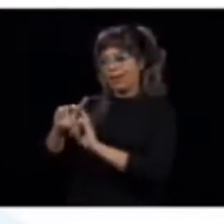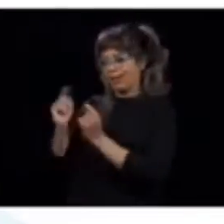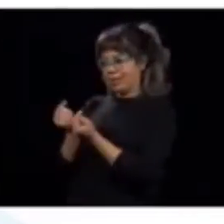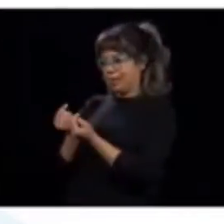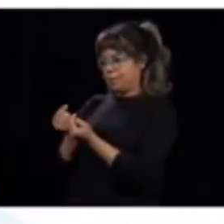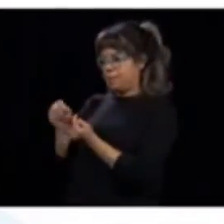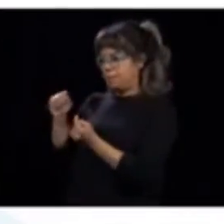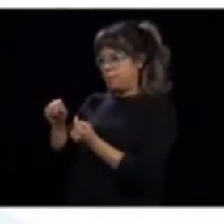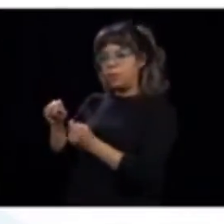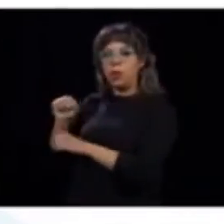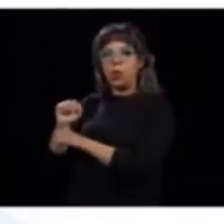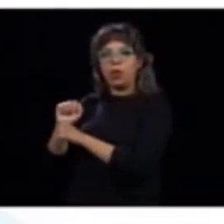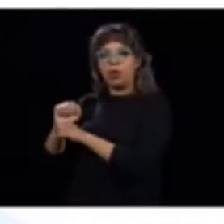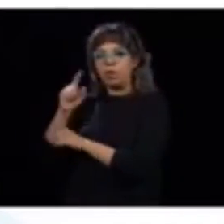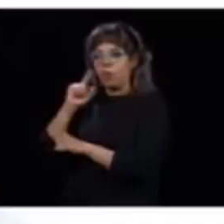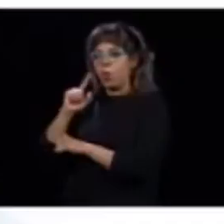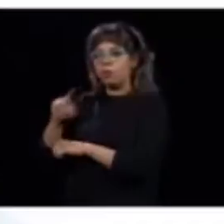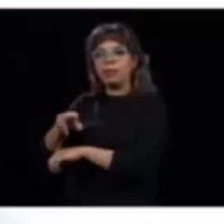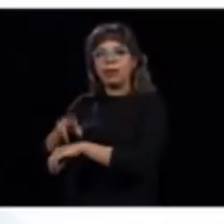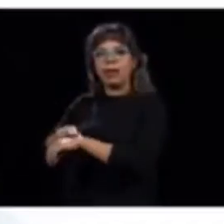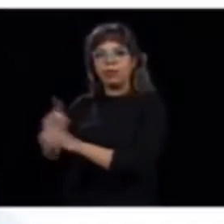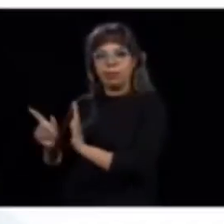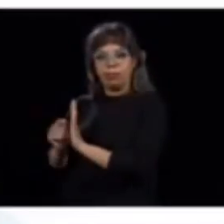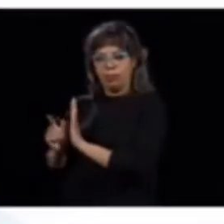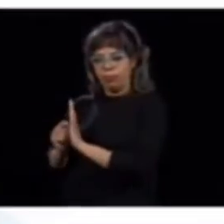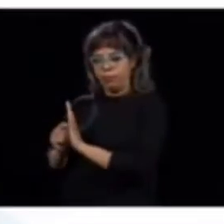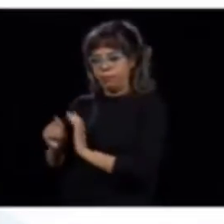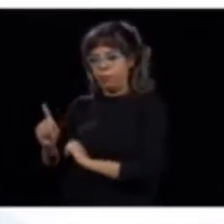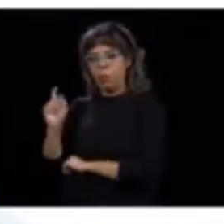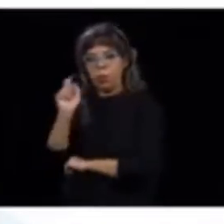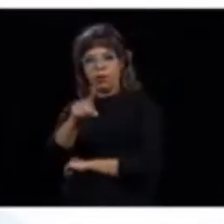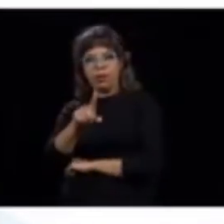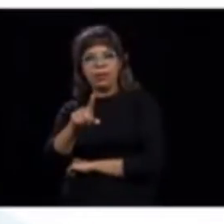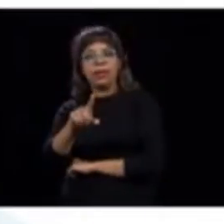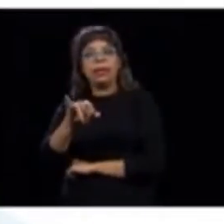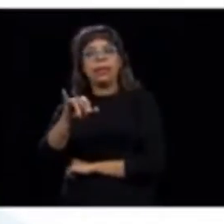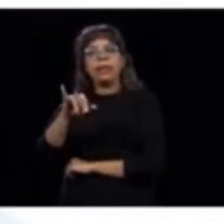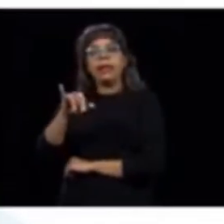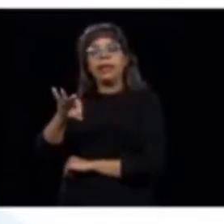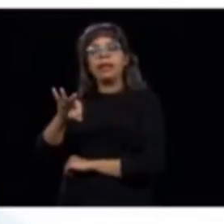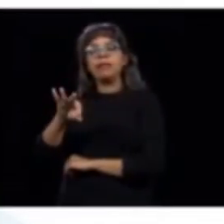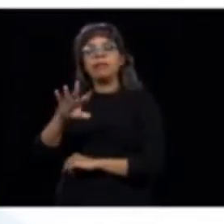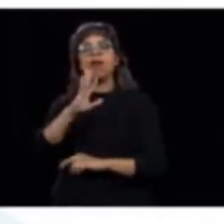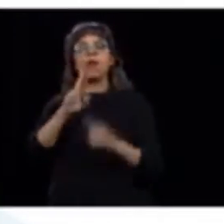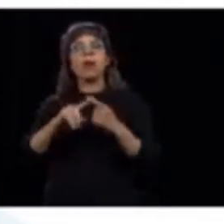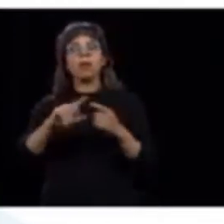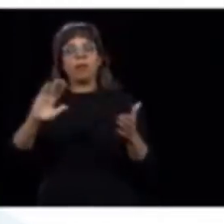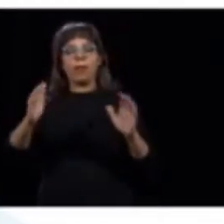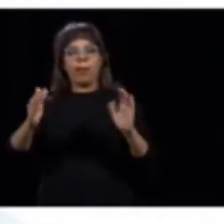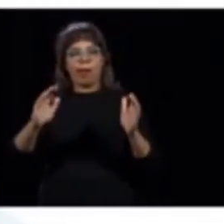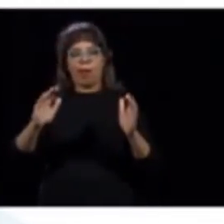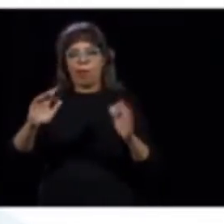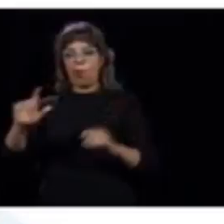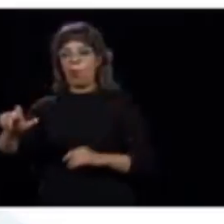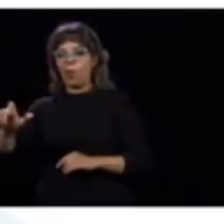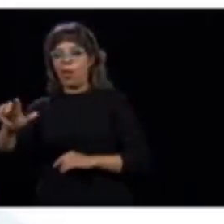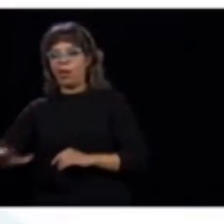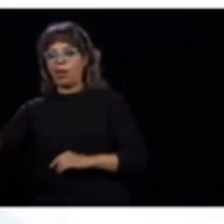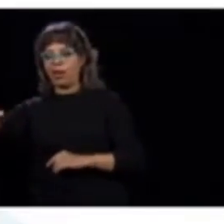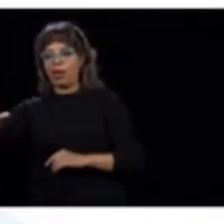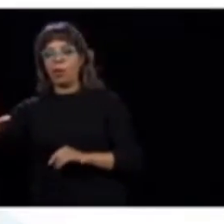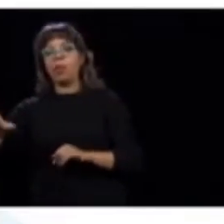working for the National. When we compare the province of Quebec with other Canadian